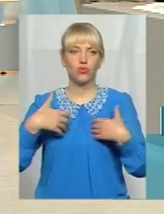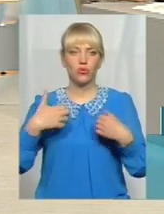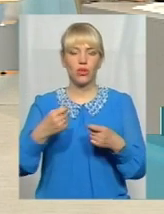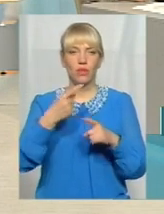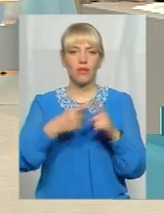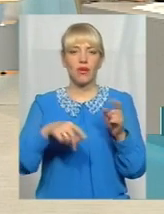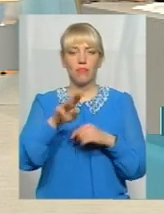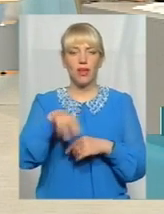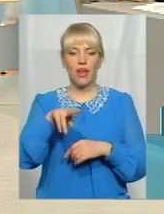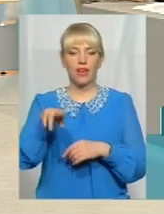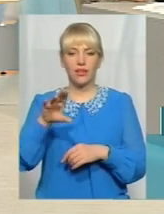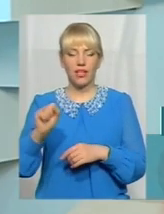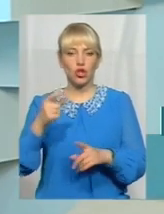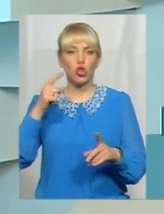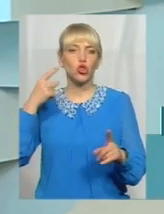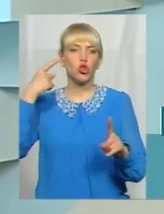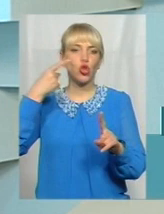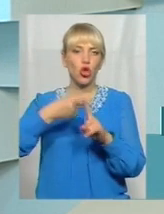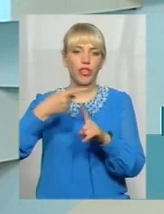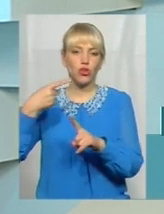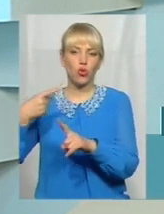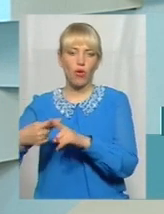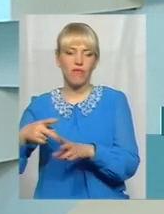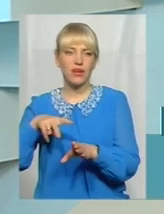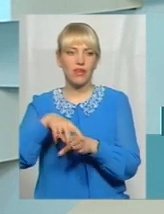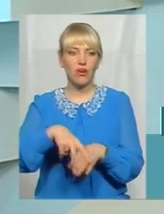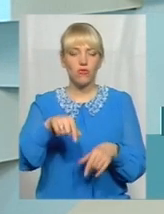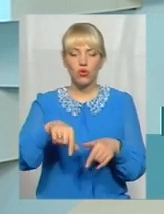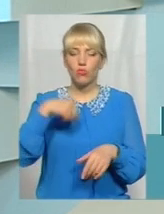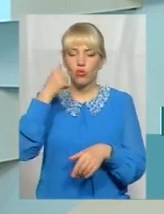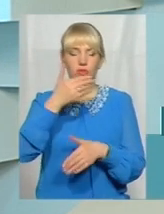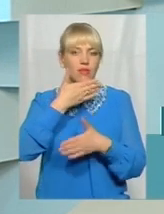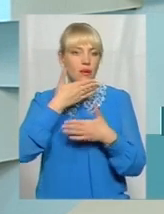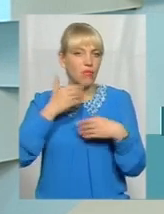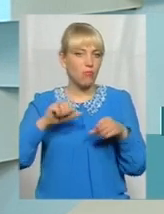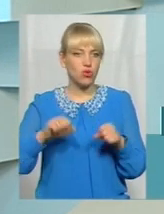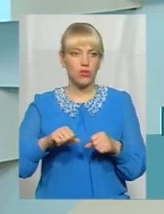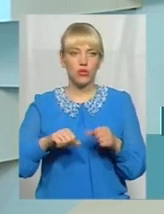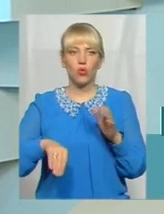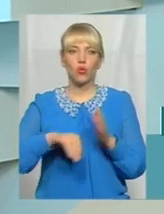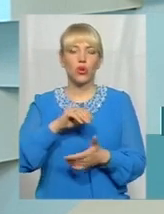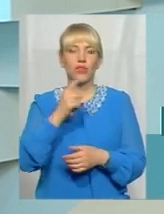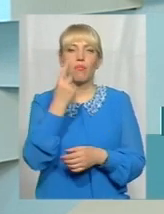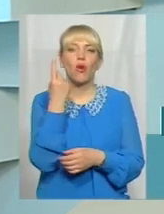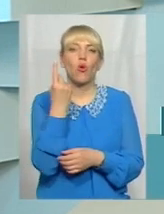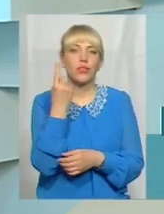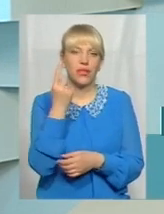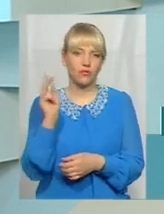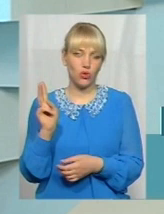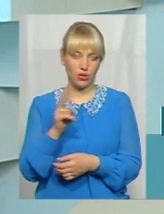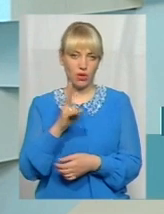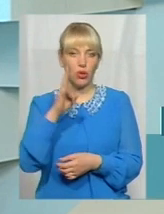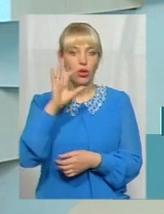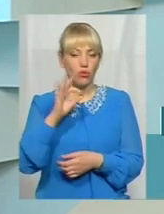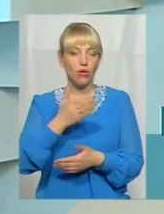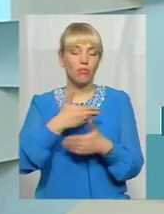півмільярда додаткових навантажень. Ми не маємо в цьому році можливість купити хоча б один тролейбус. Але ми знову ж таки